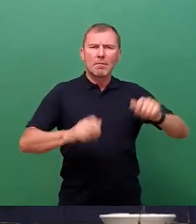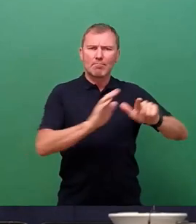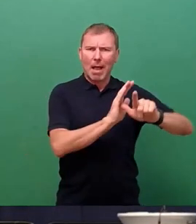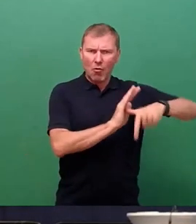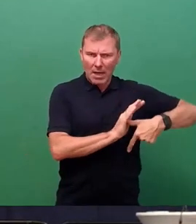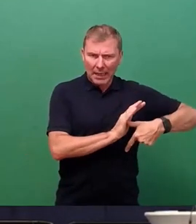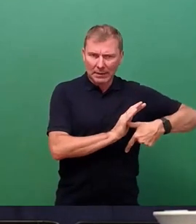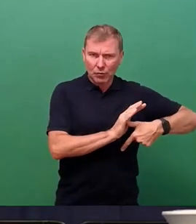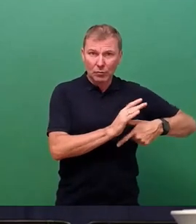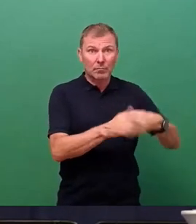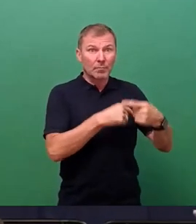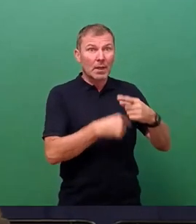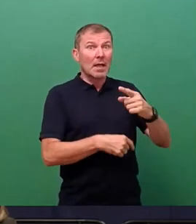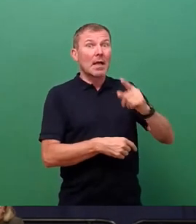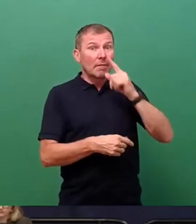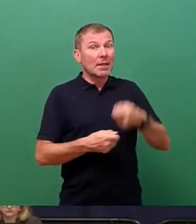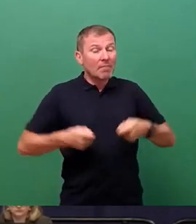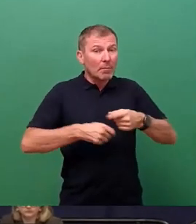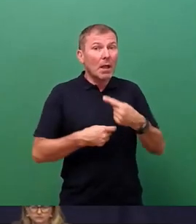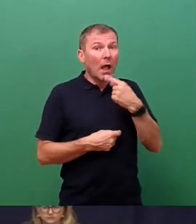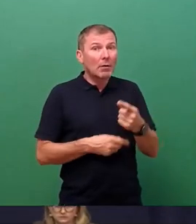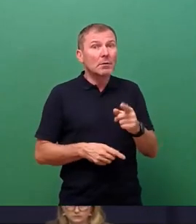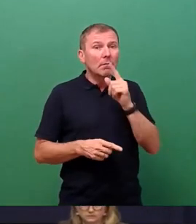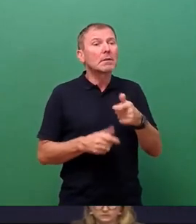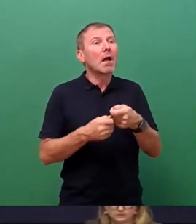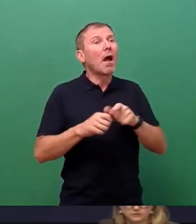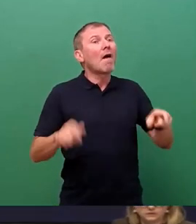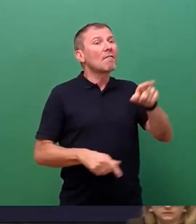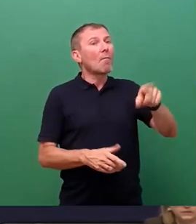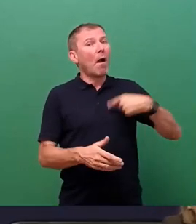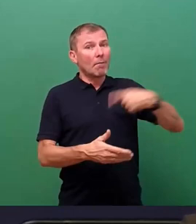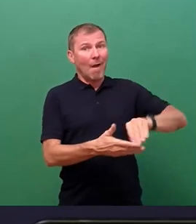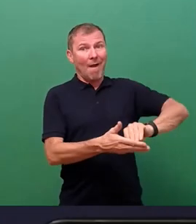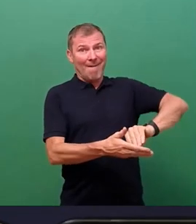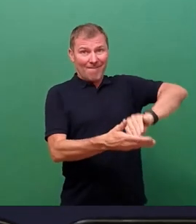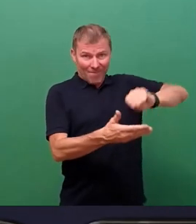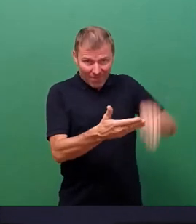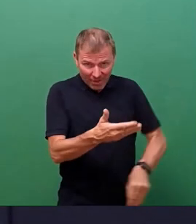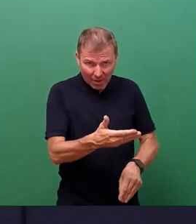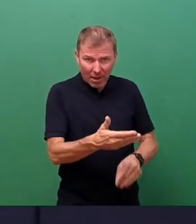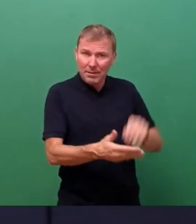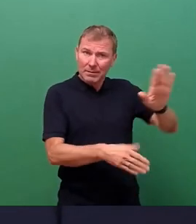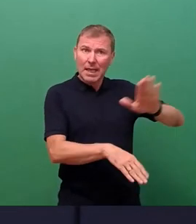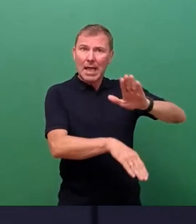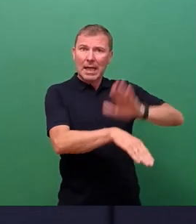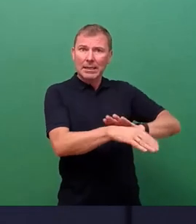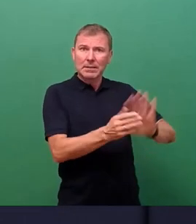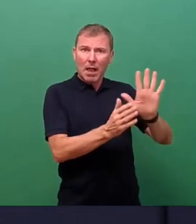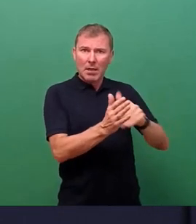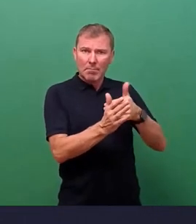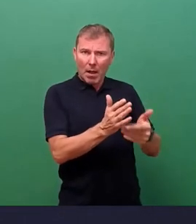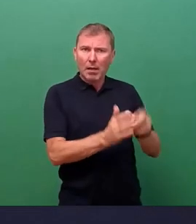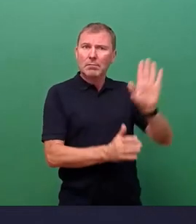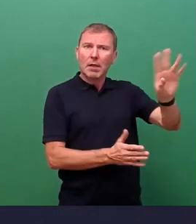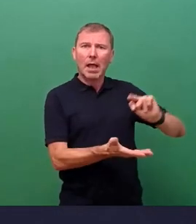dann wirklich erst etwas Verbindliches sagen, wenn man ein Unternehmen gebunden hat und deren Zeitplan und vor allem die Technologie, wie die vorgehen wollen,